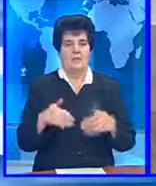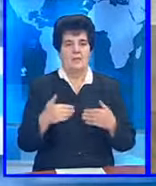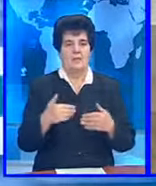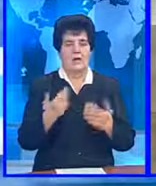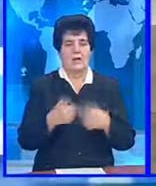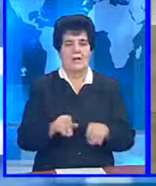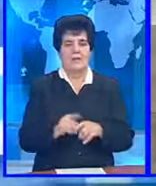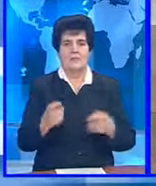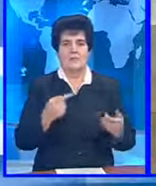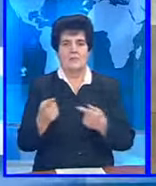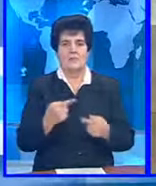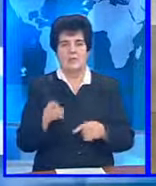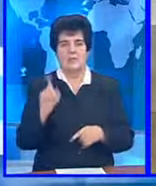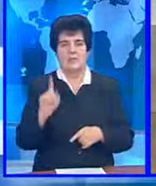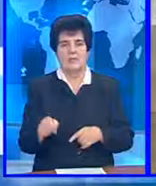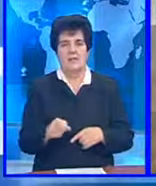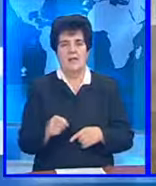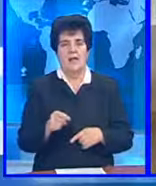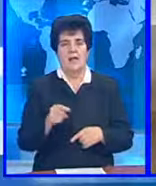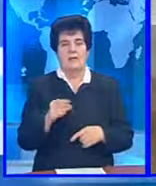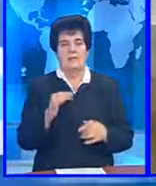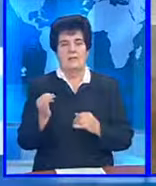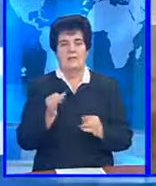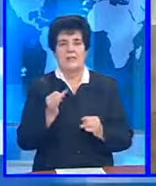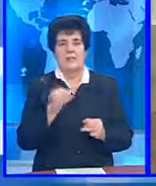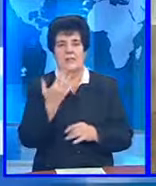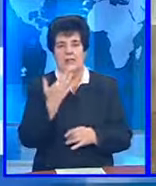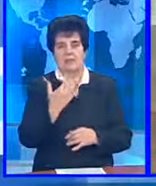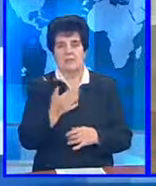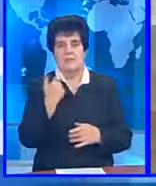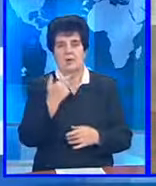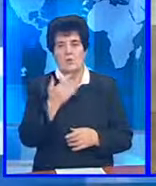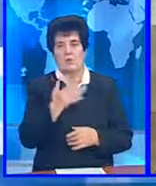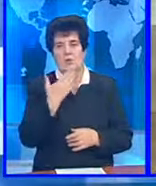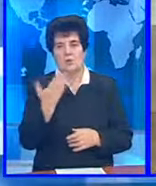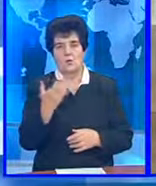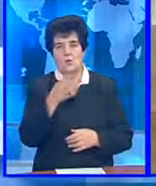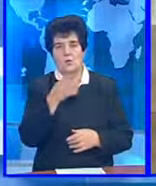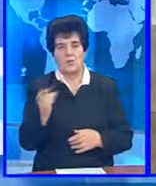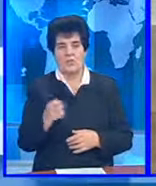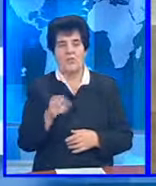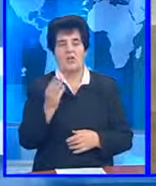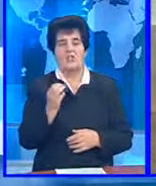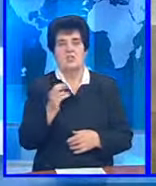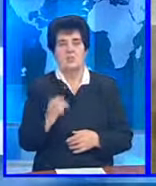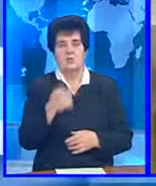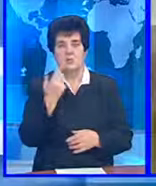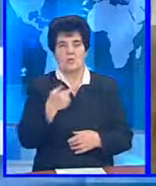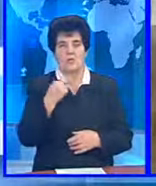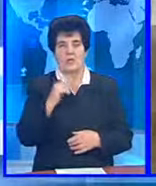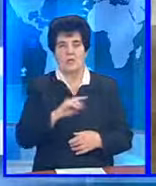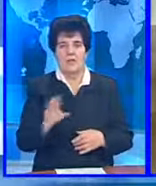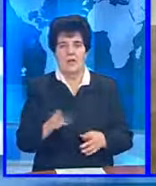Astăzi am discutat despre posturile migraționale, despre care se vorbește foarte mult în ultimul timp. I-am explicat domnului Șefciuc viziunea noastră și pașii concreți